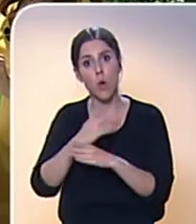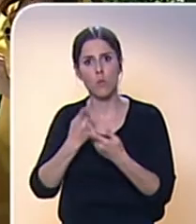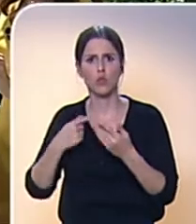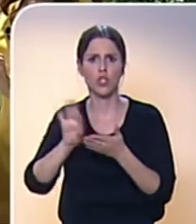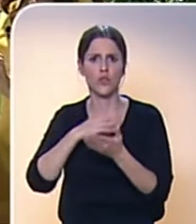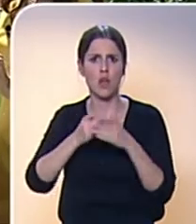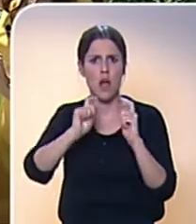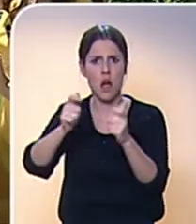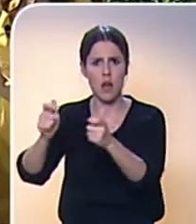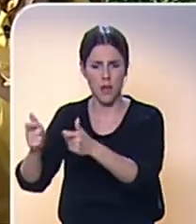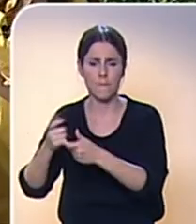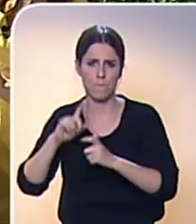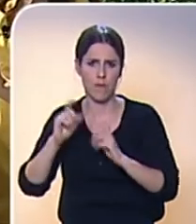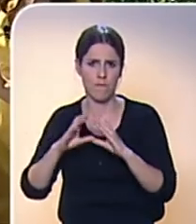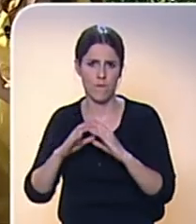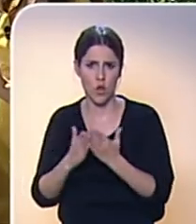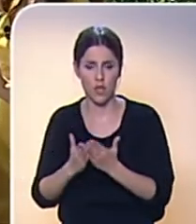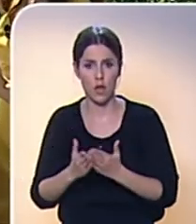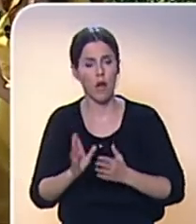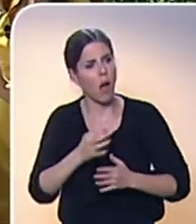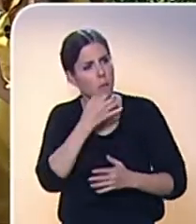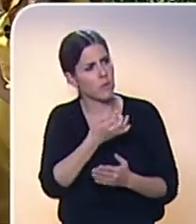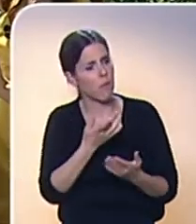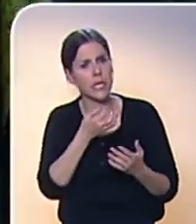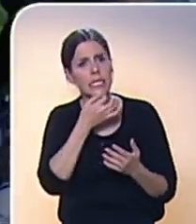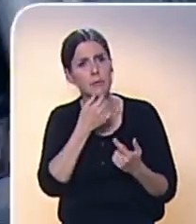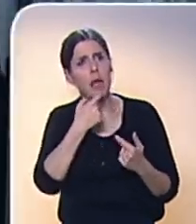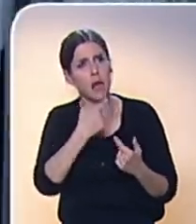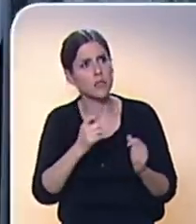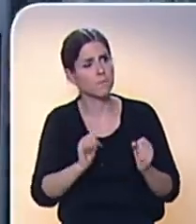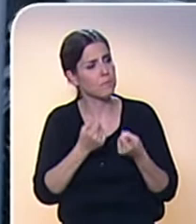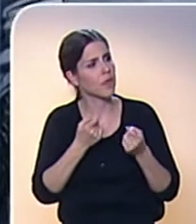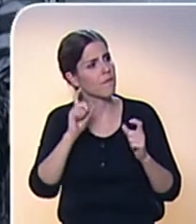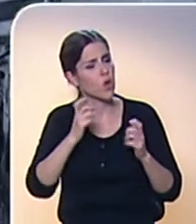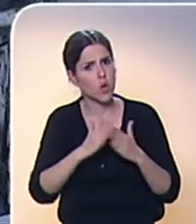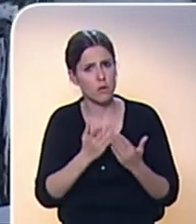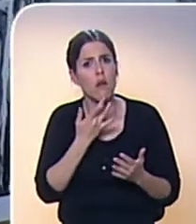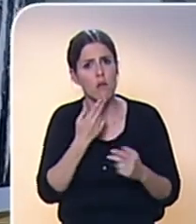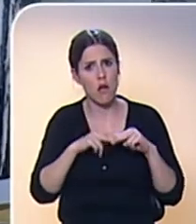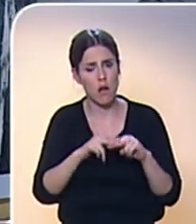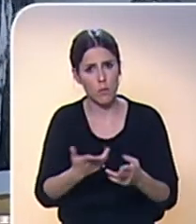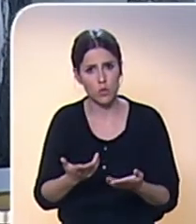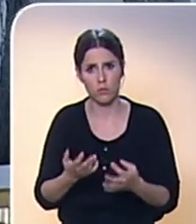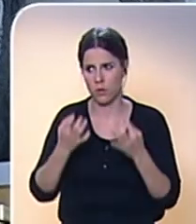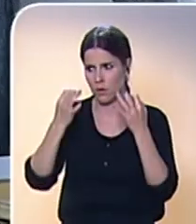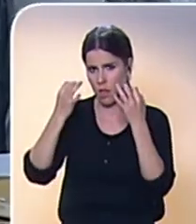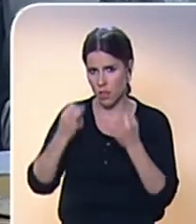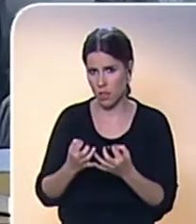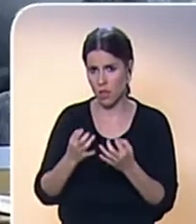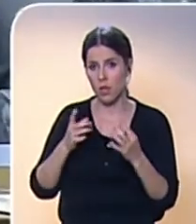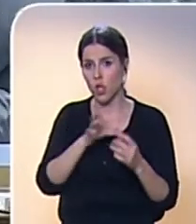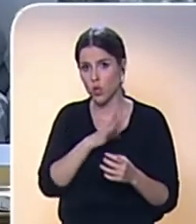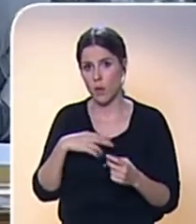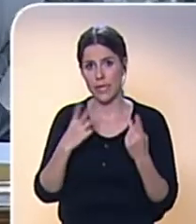fotokniha. Jak s fotoknihou pracovat, když si ji chtějí vytvořit? Je to velice jednoduchá zážitost. Stačí si stáhnout z